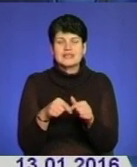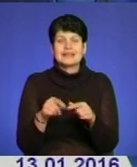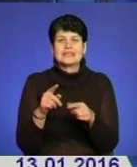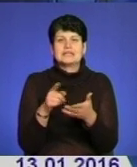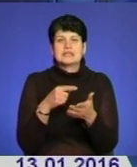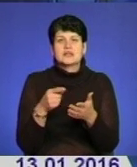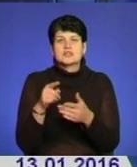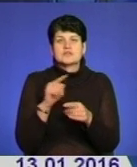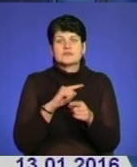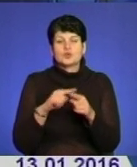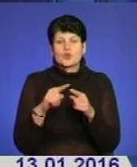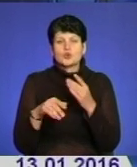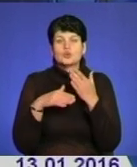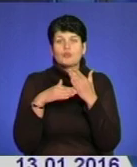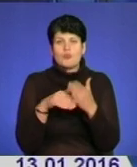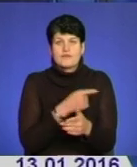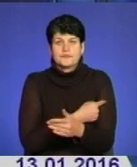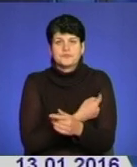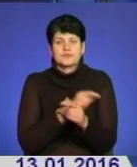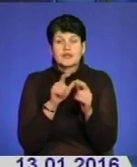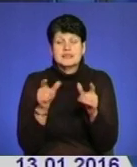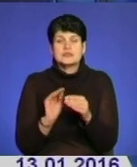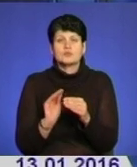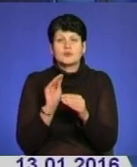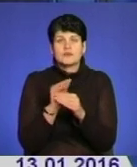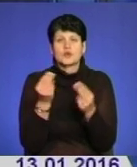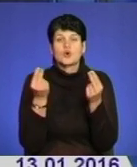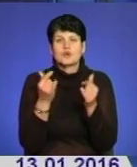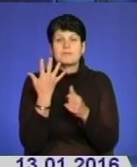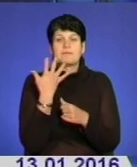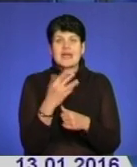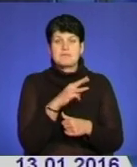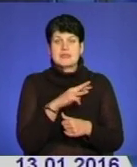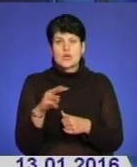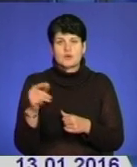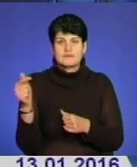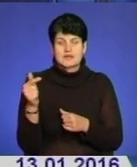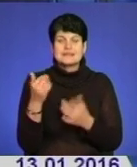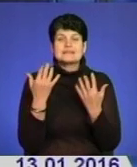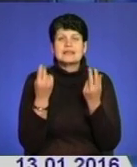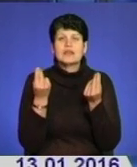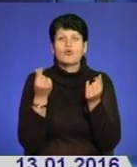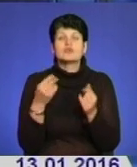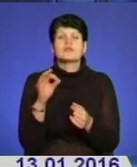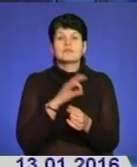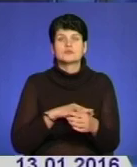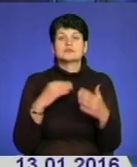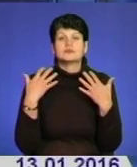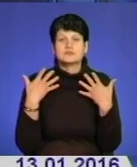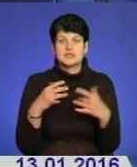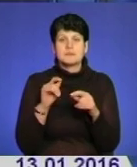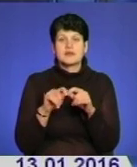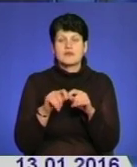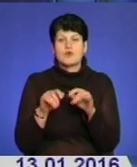допомоги. Аби оновити корпус, додатково виділено з Фонду регіонального розвитку 5 мільйонів гривень. Скільки коштів освоїли, перевіряв сьогодні